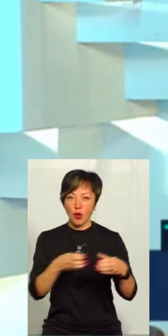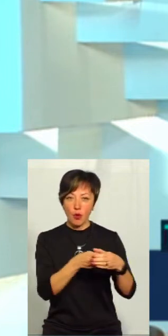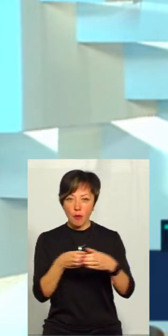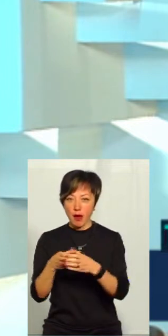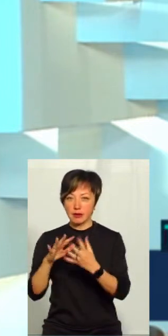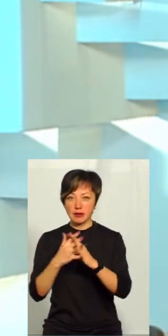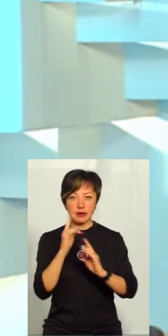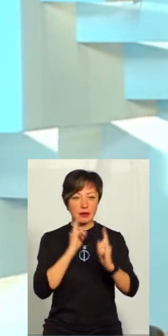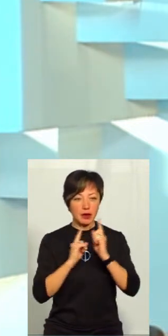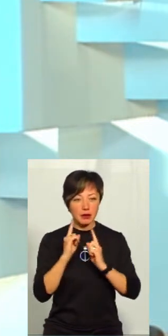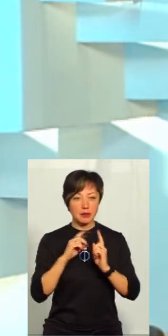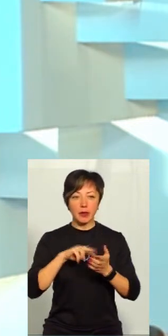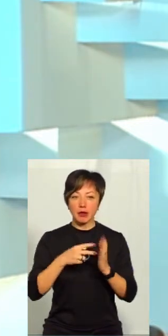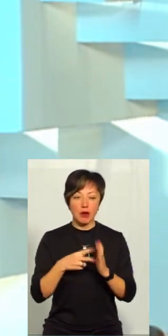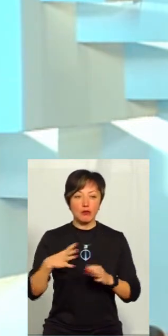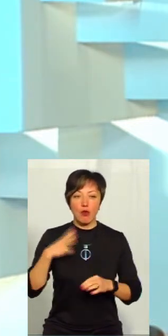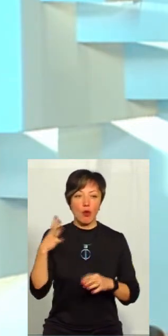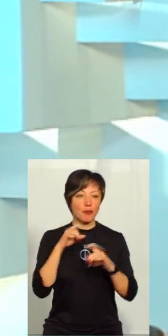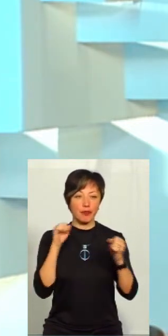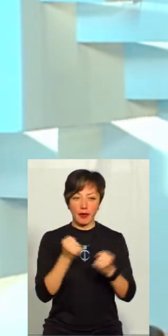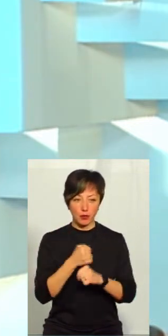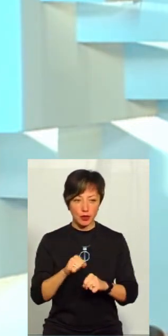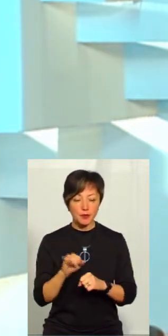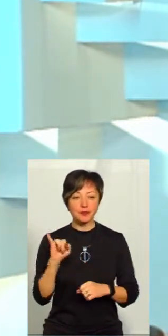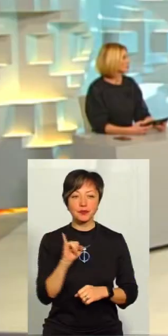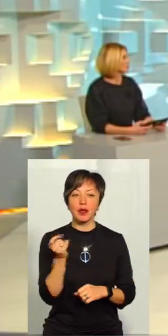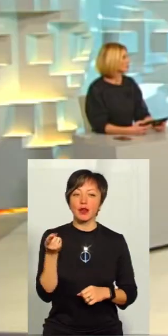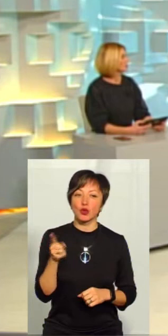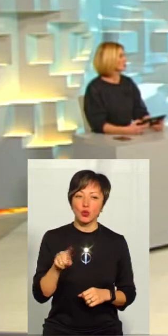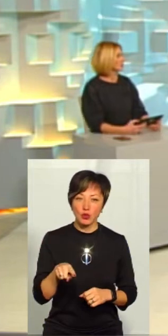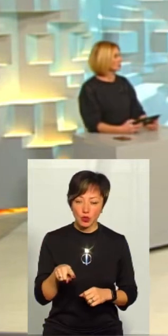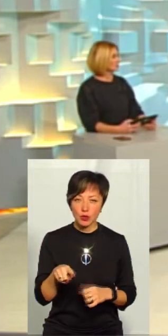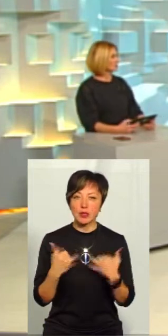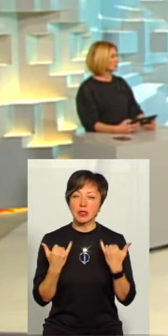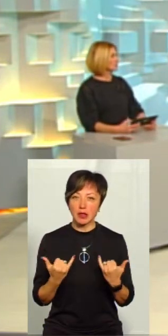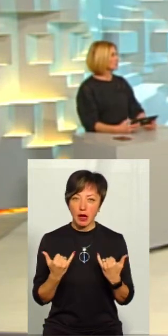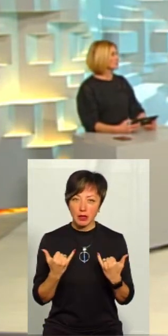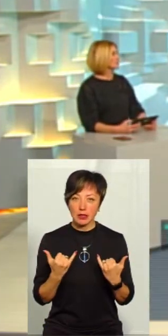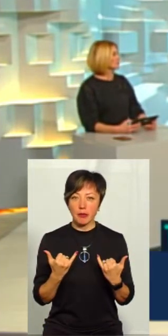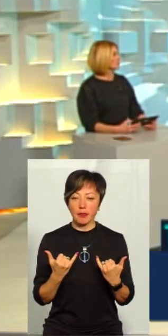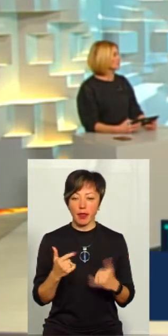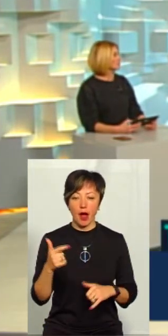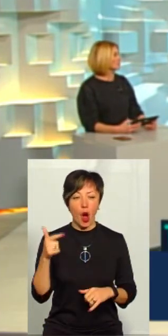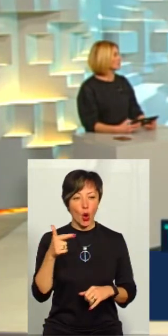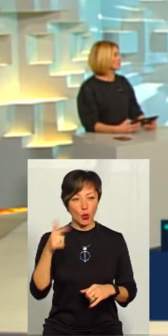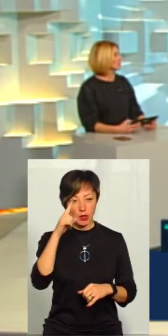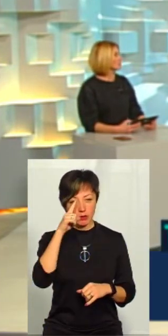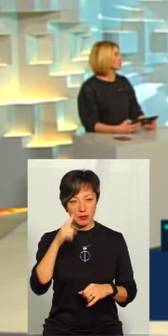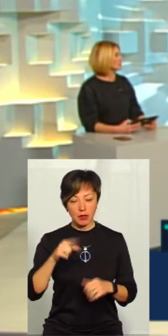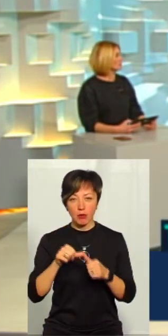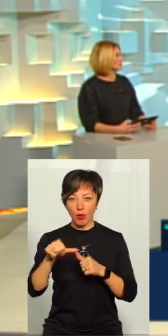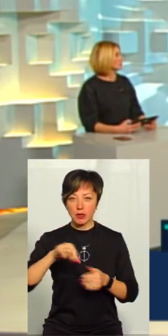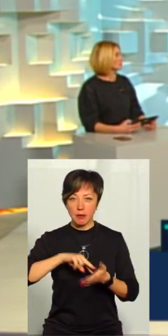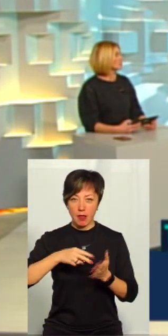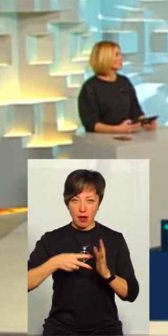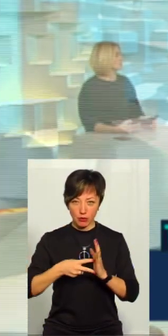сільські ради, передбачити було неможливо. І тому, навіть от зараз на грудень місяць у нас поза